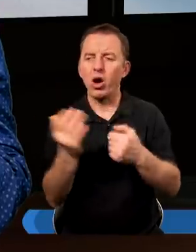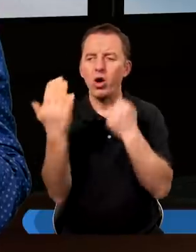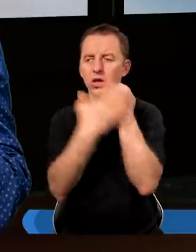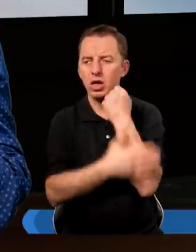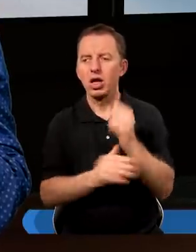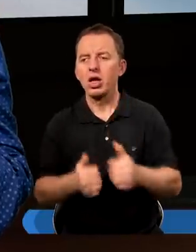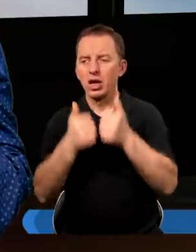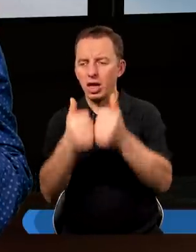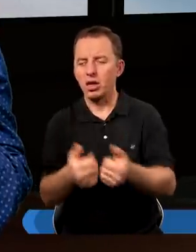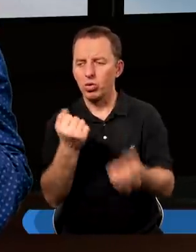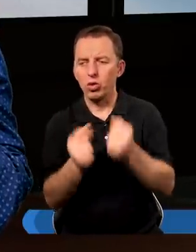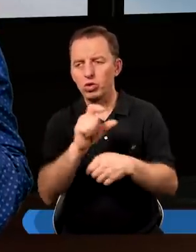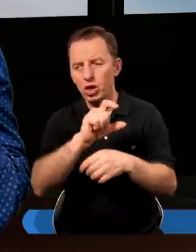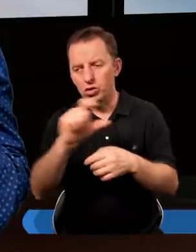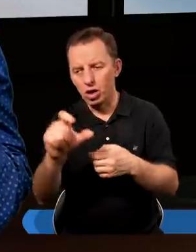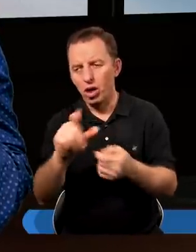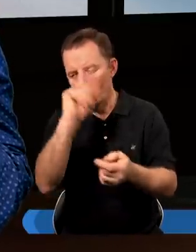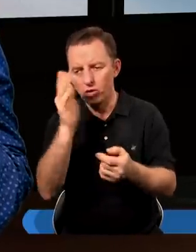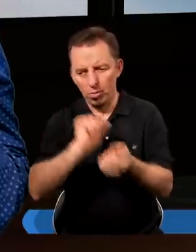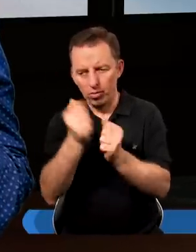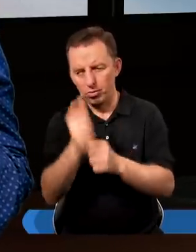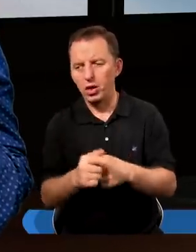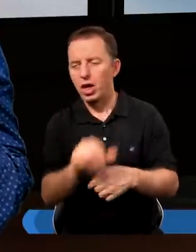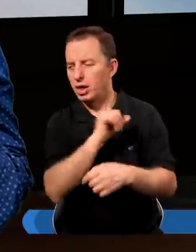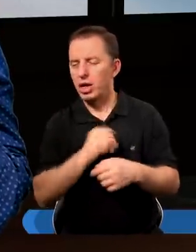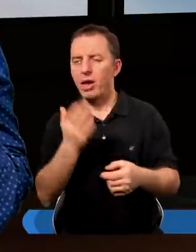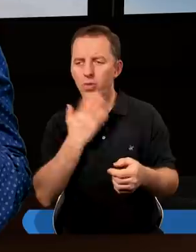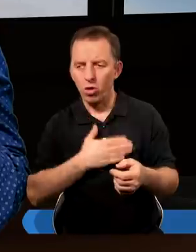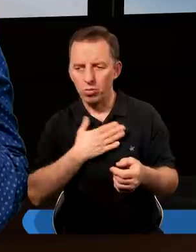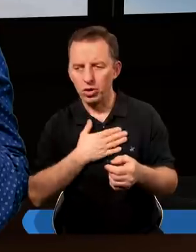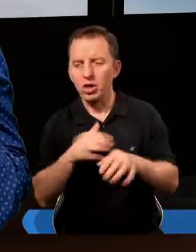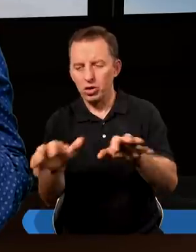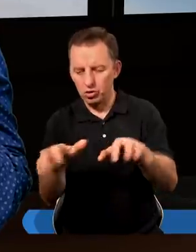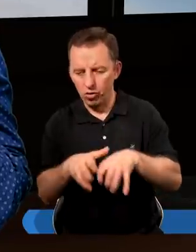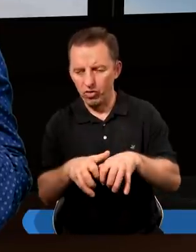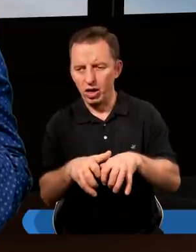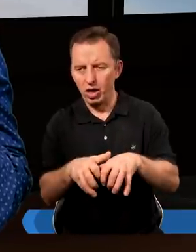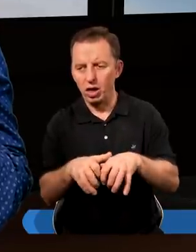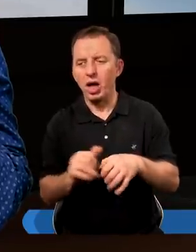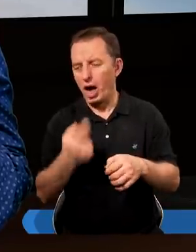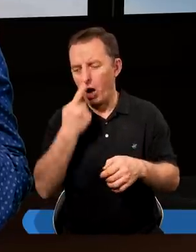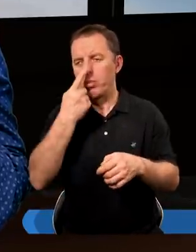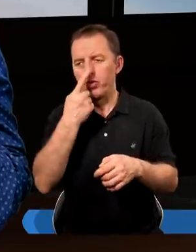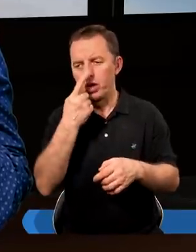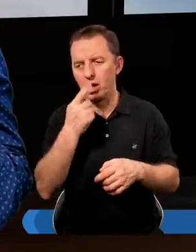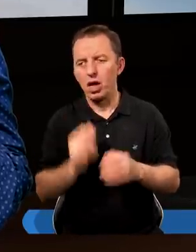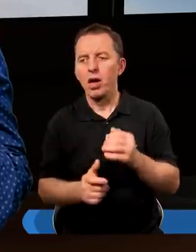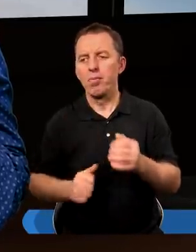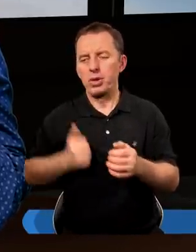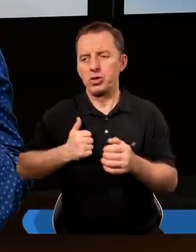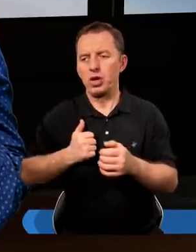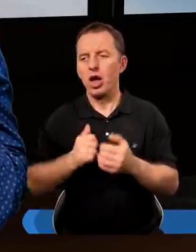ostatecznych nastaną trudne czasy. Ludzie bowiem będą samolubni, chciwi, chełpliwi,